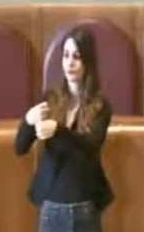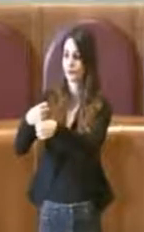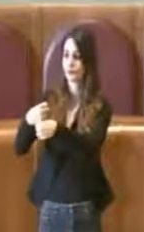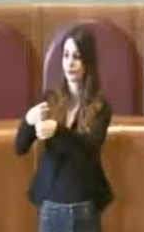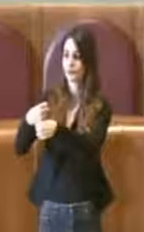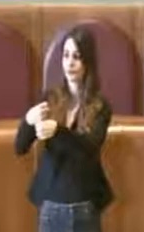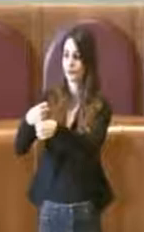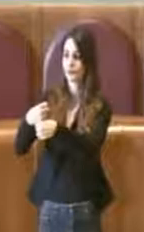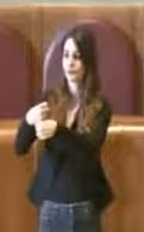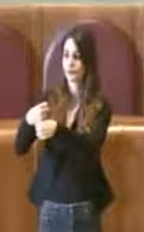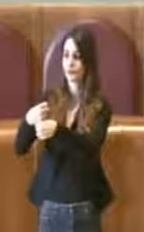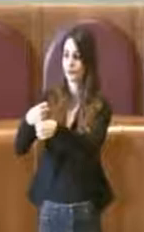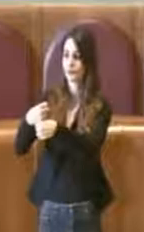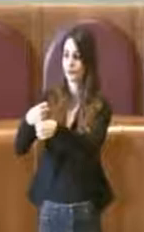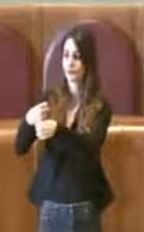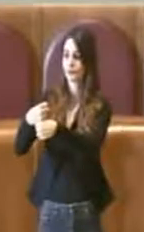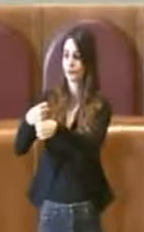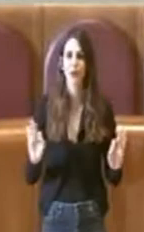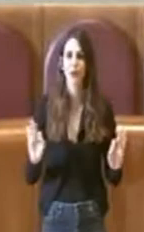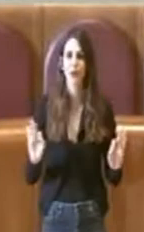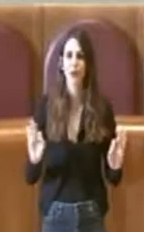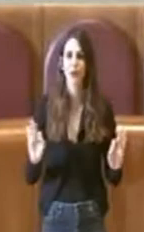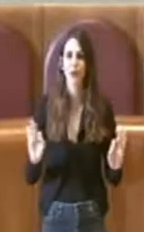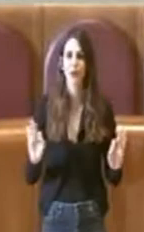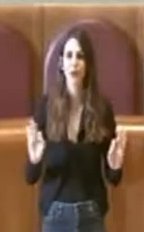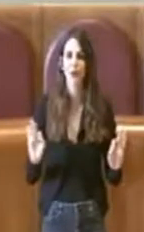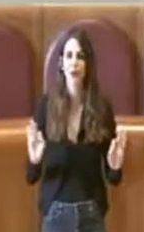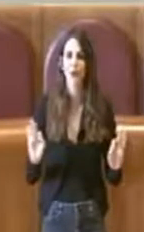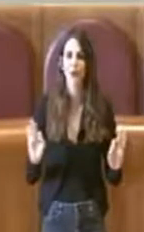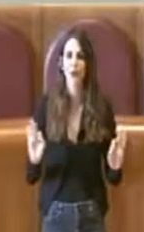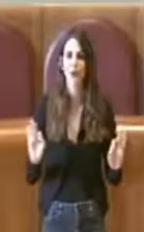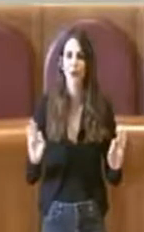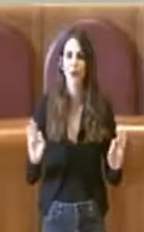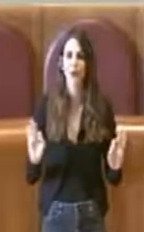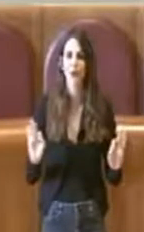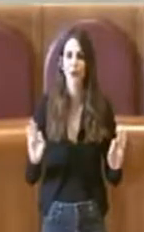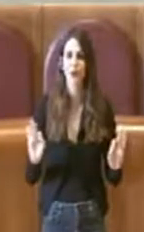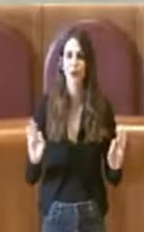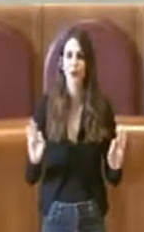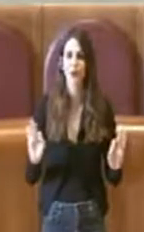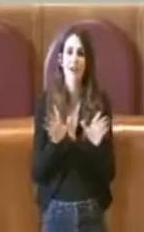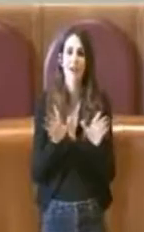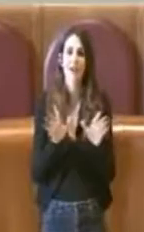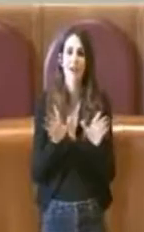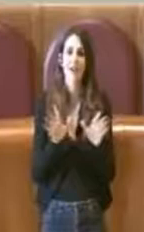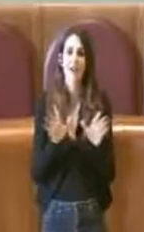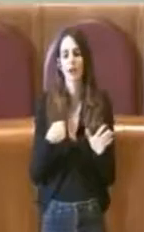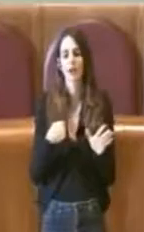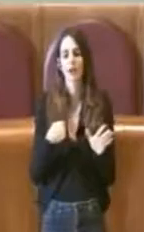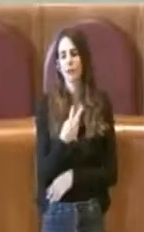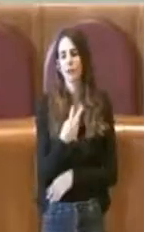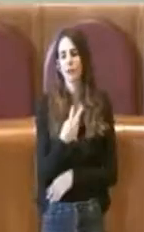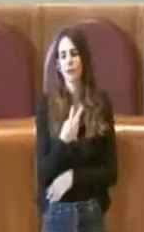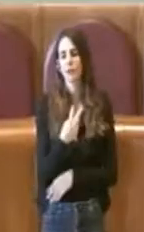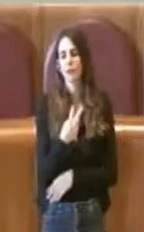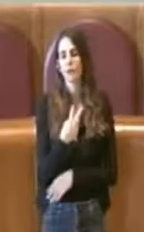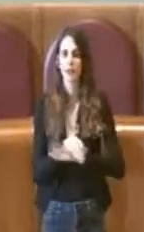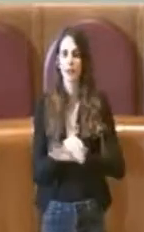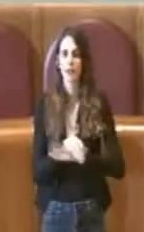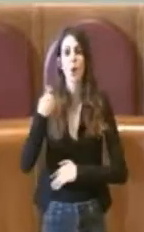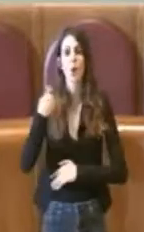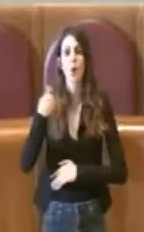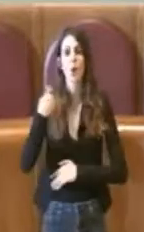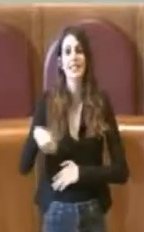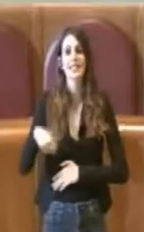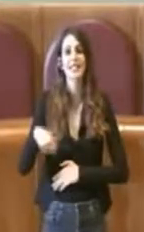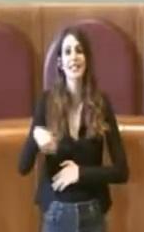Eccomi. Anche io non mi vorrei dilungare molto su questa delibera, ma mi corre l'obbligo a intervenire comunque in qualità di Presidente della